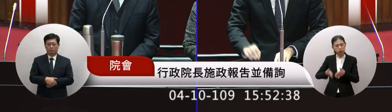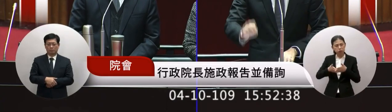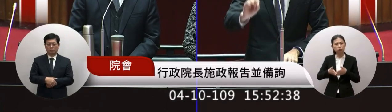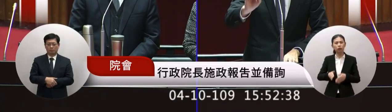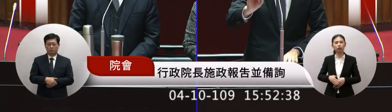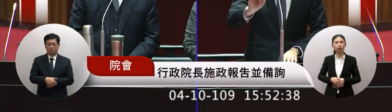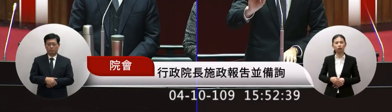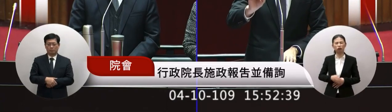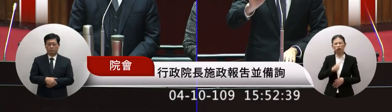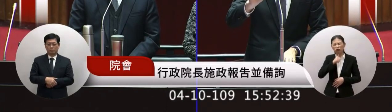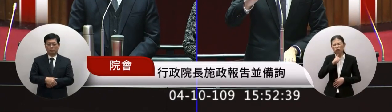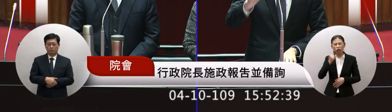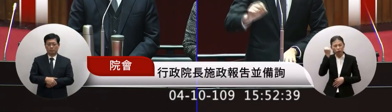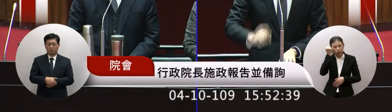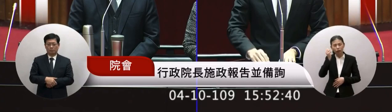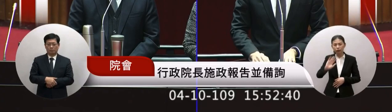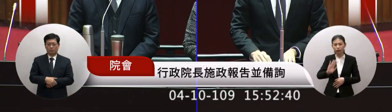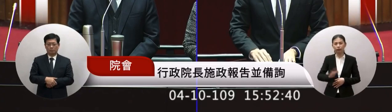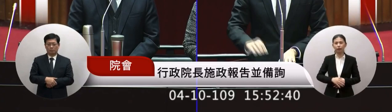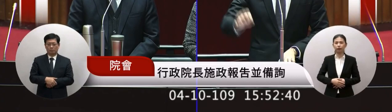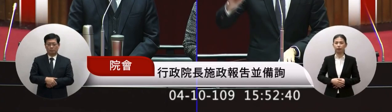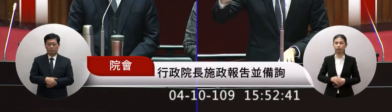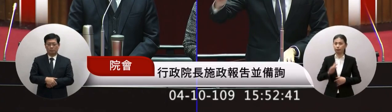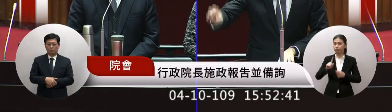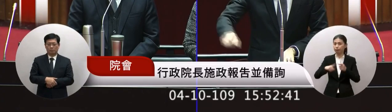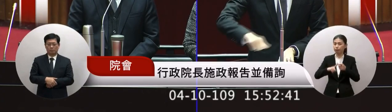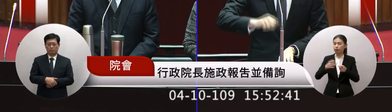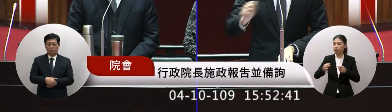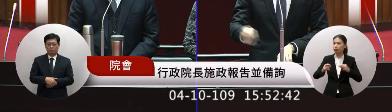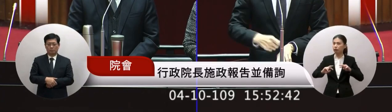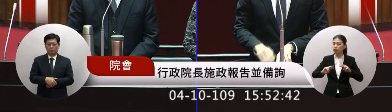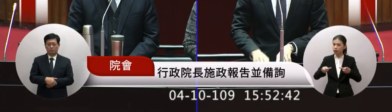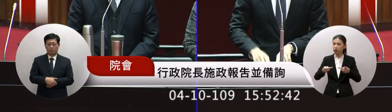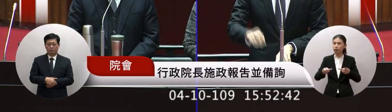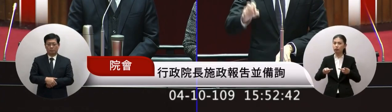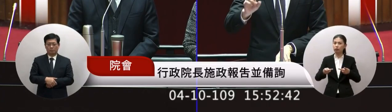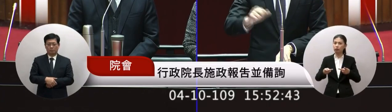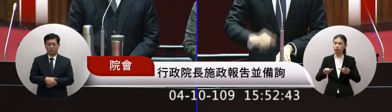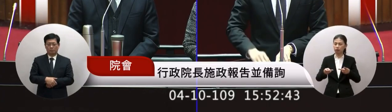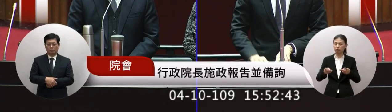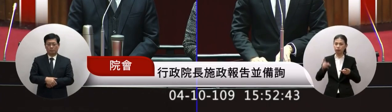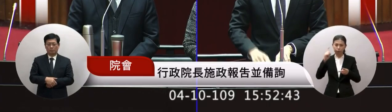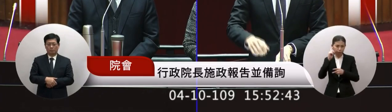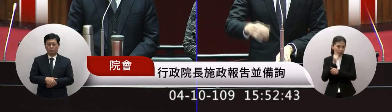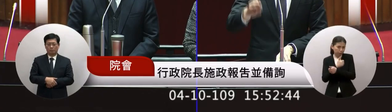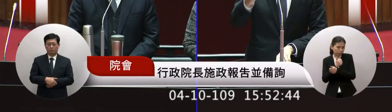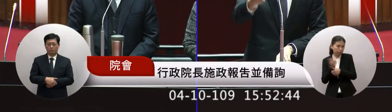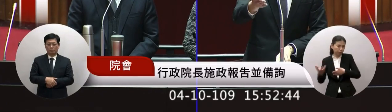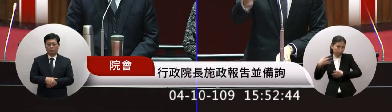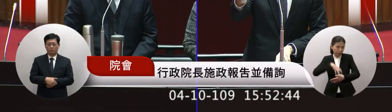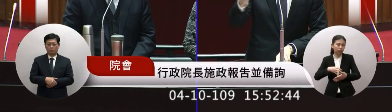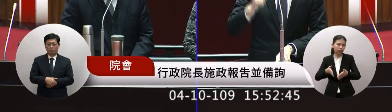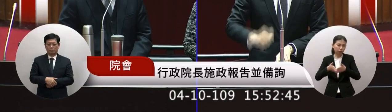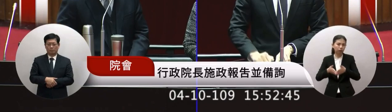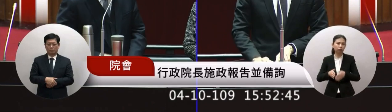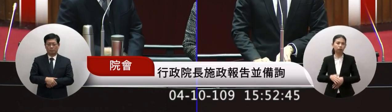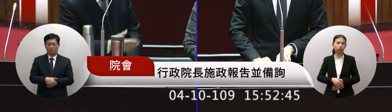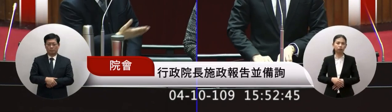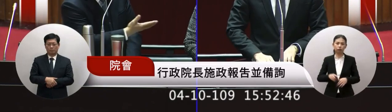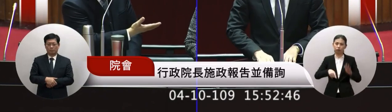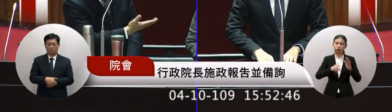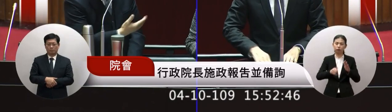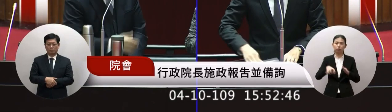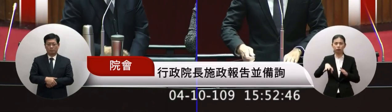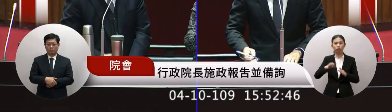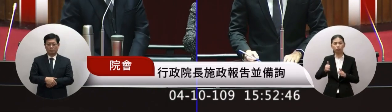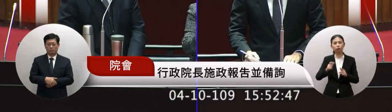說到不知道說可以這次的年金改革我們的版本可以由這個部分來考慮一下所以議長還是部長來說都